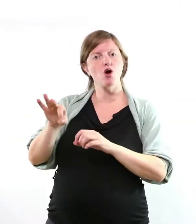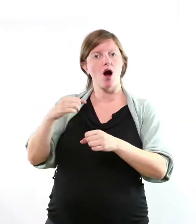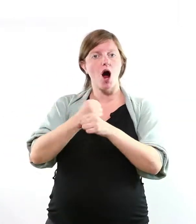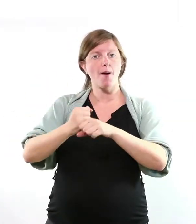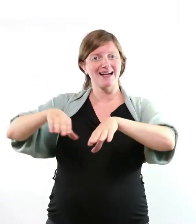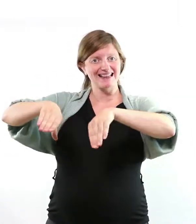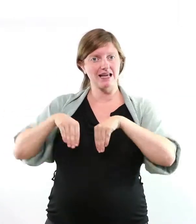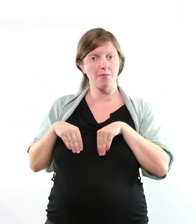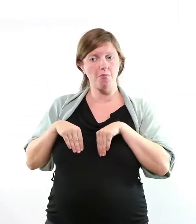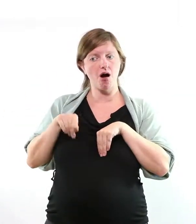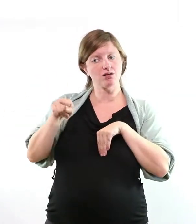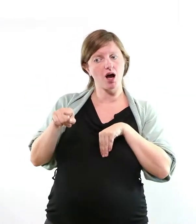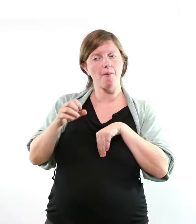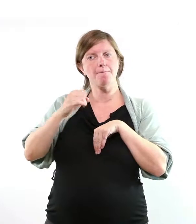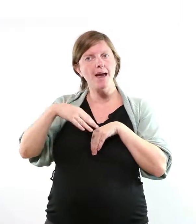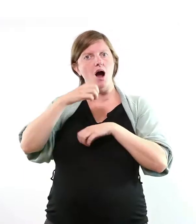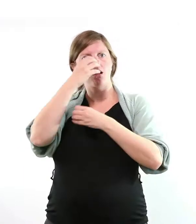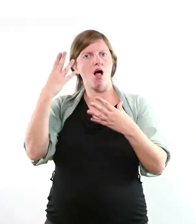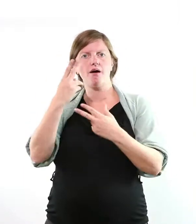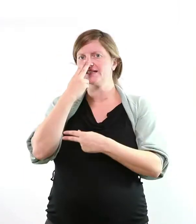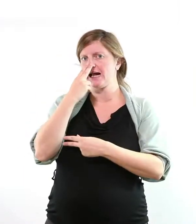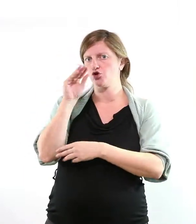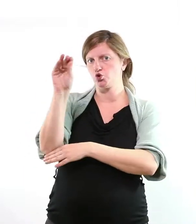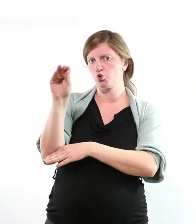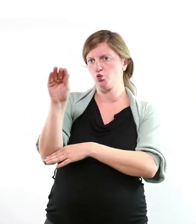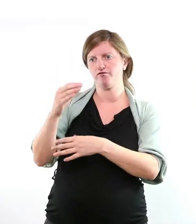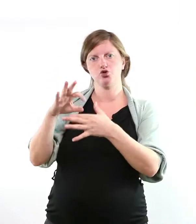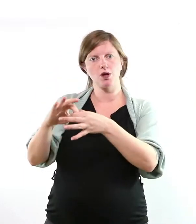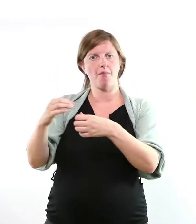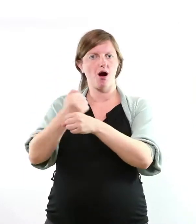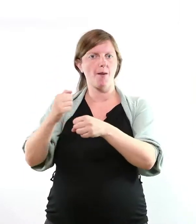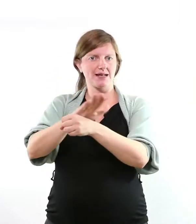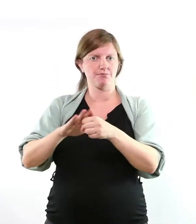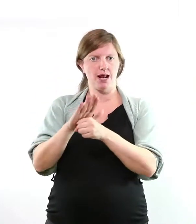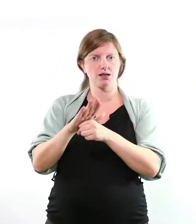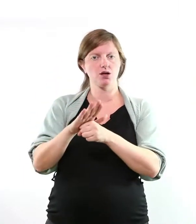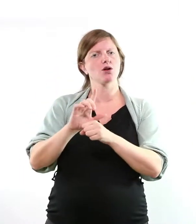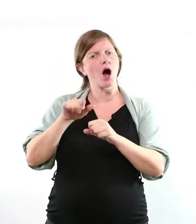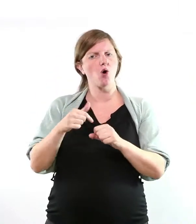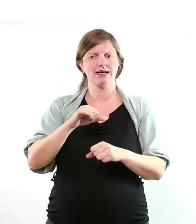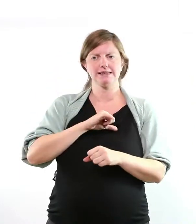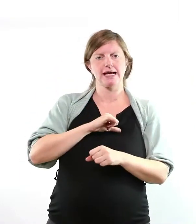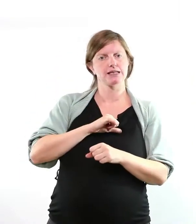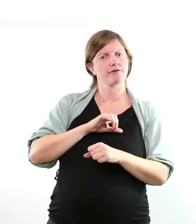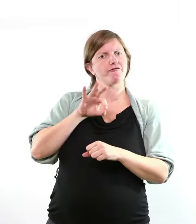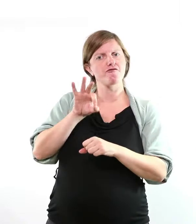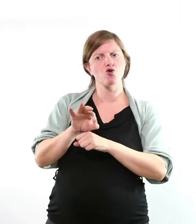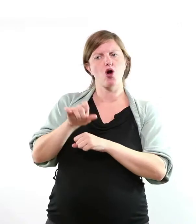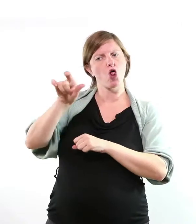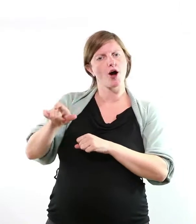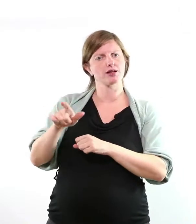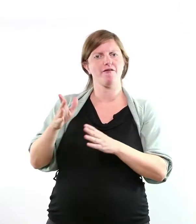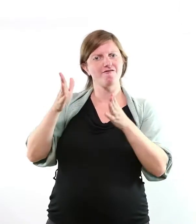die Arbeitnehmerinnen und Arbeitnehmer zu erhöhen und zur Attraktivität beizutragen, dass Fachkräfte hier bleiben,